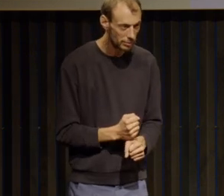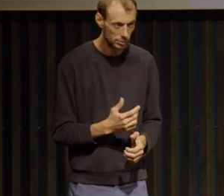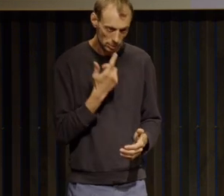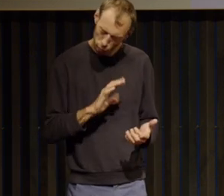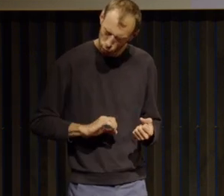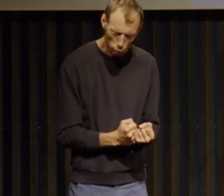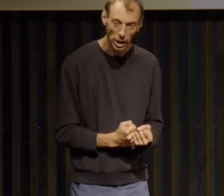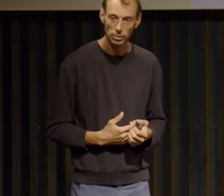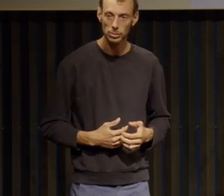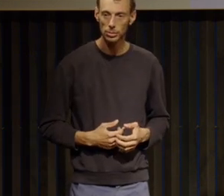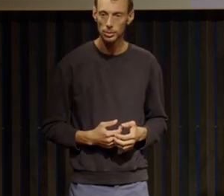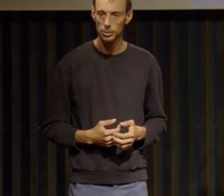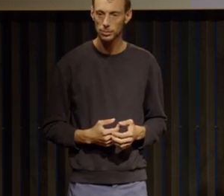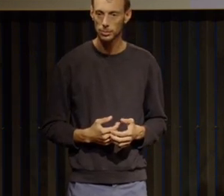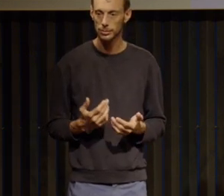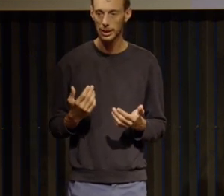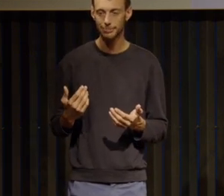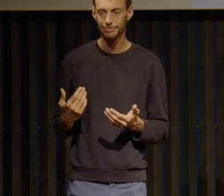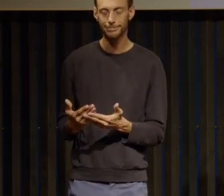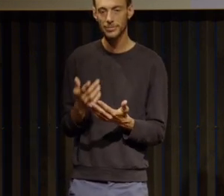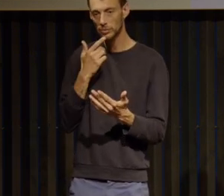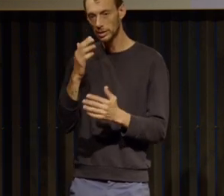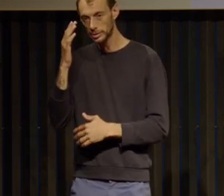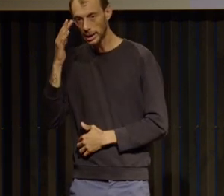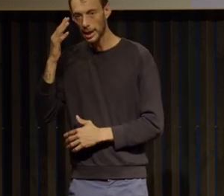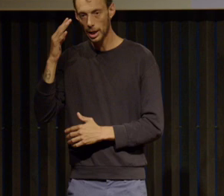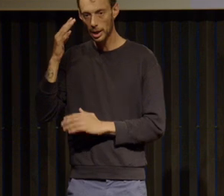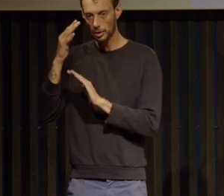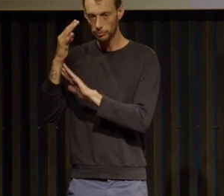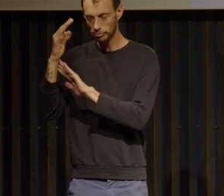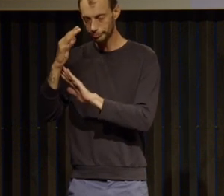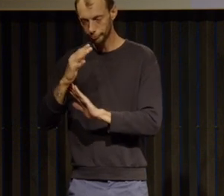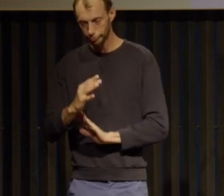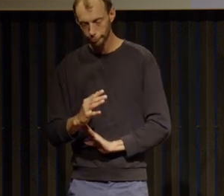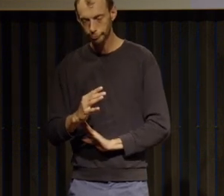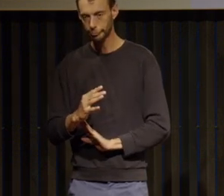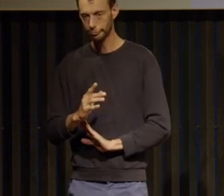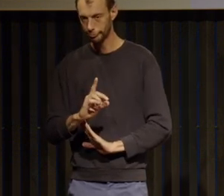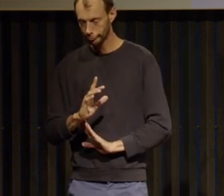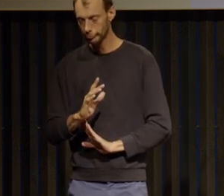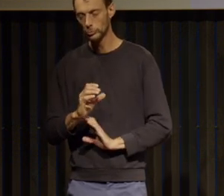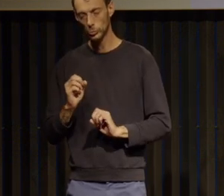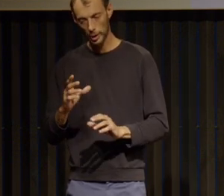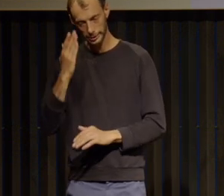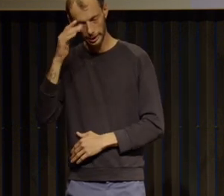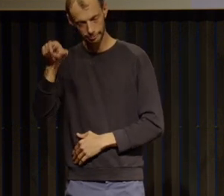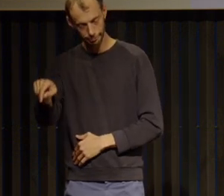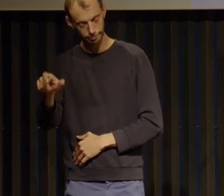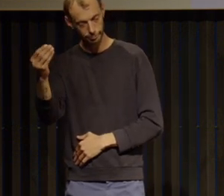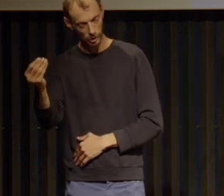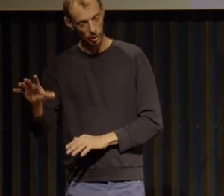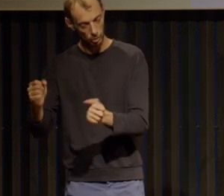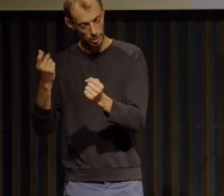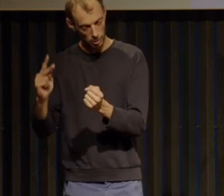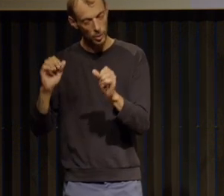et aller au delà si c'est possible de l'inquiétude qu'il peut y avoir en se disant je fais confiance dans les ressources de mon enfant même si là à l'heure